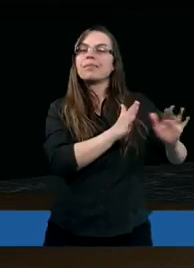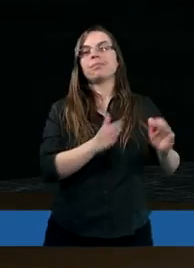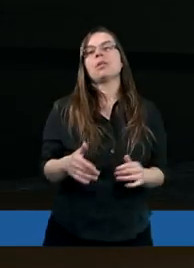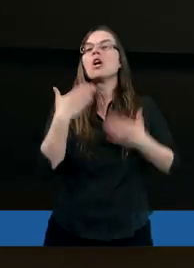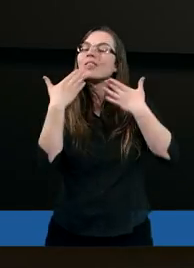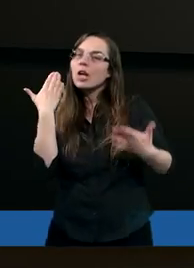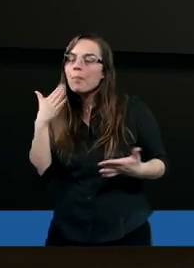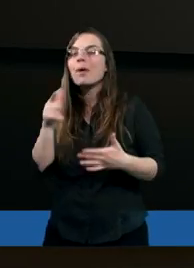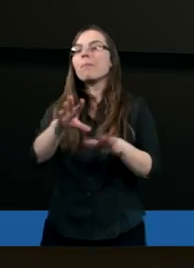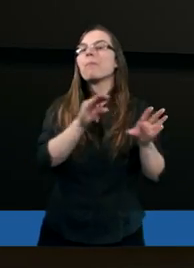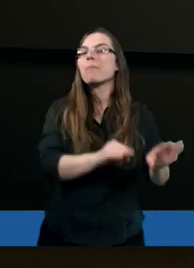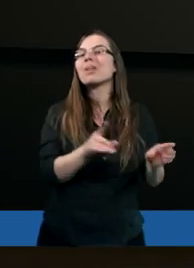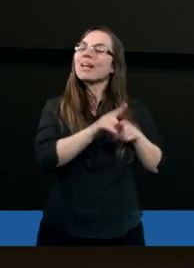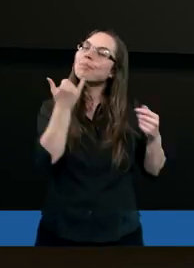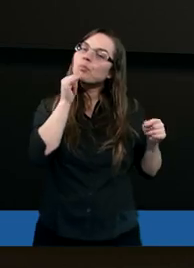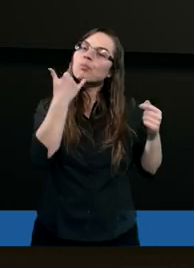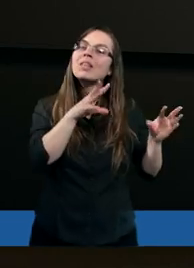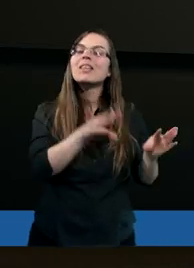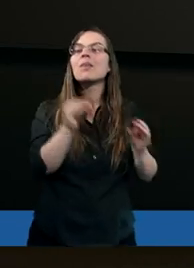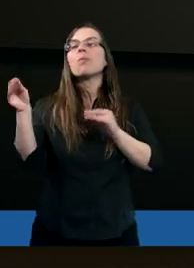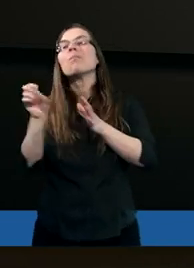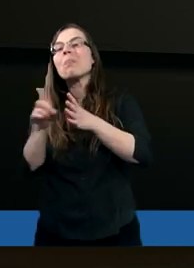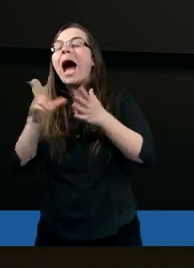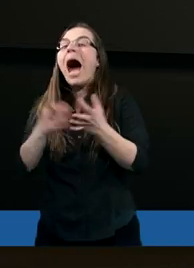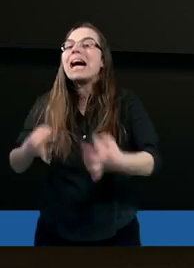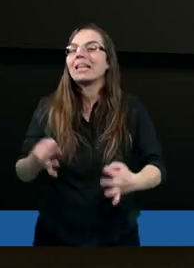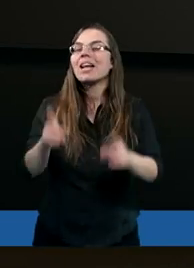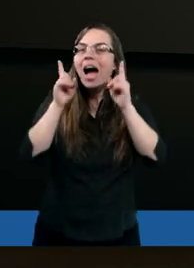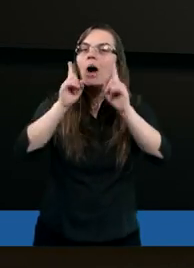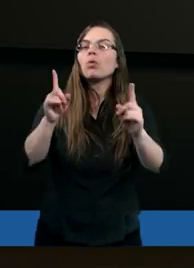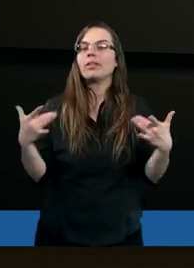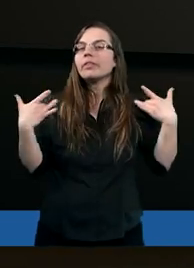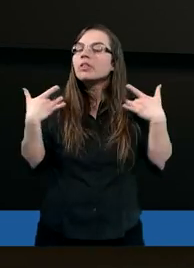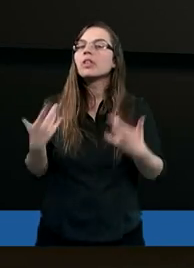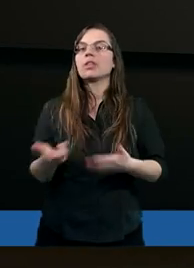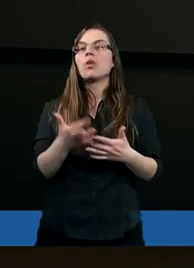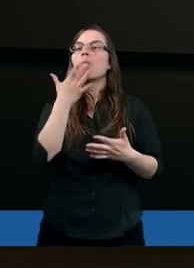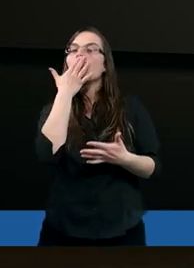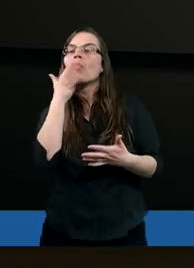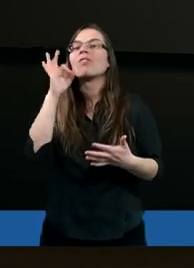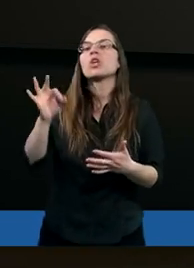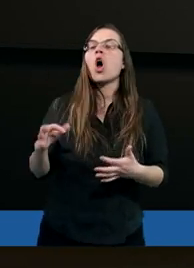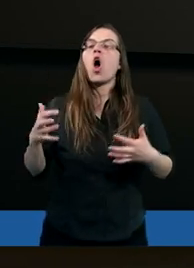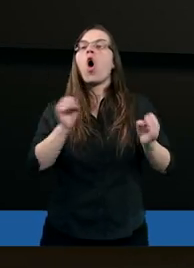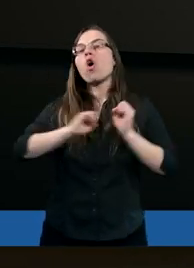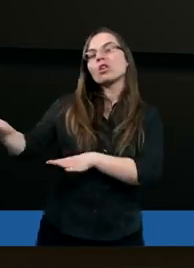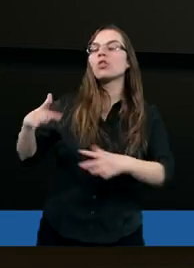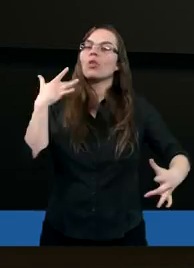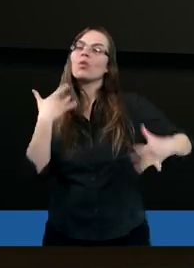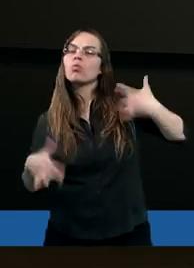gdybyśmy tak to przenieśli na naszą rzeczywistość. Tu jest mowa odrzuciwszy złość,